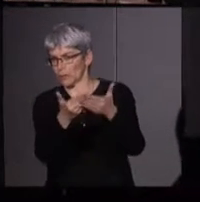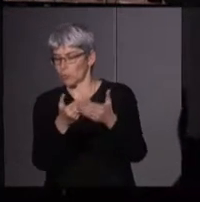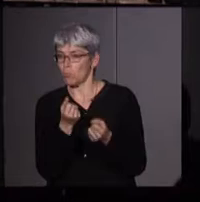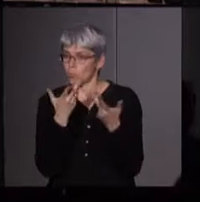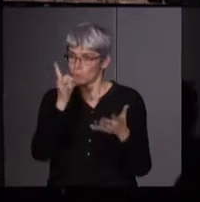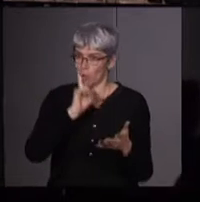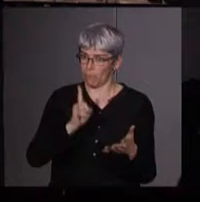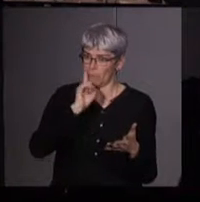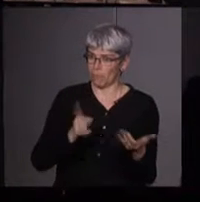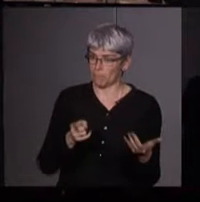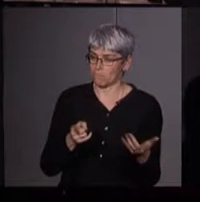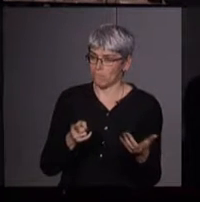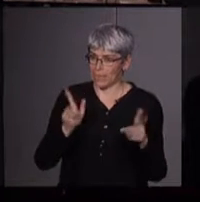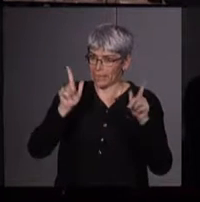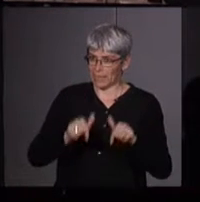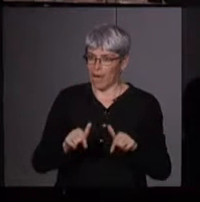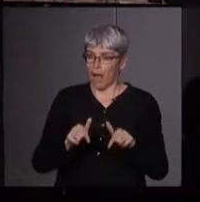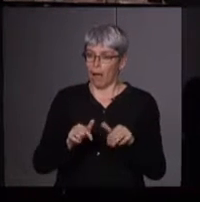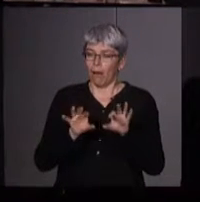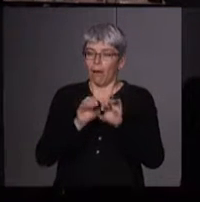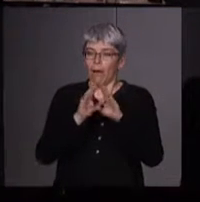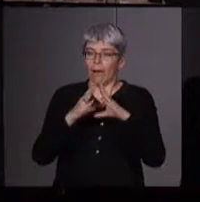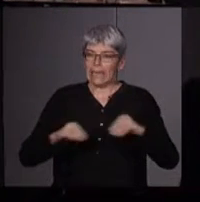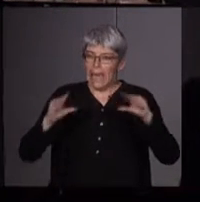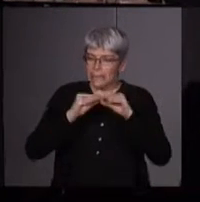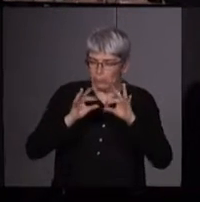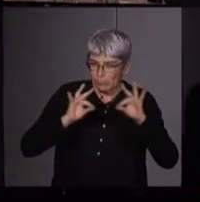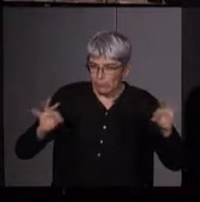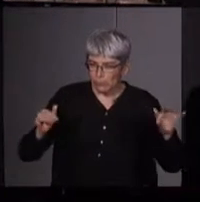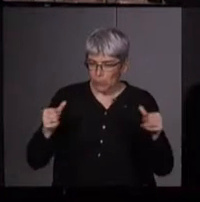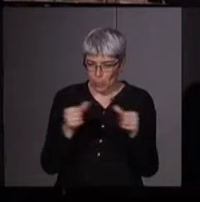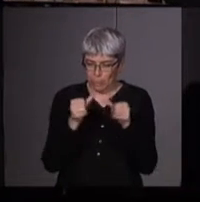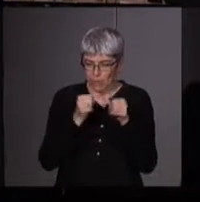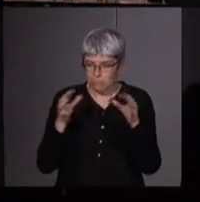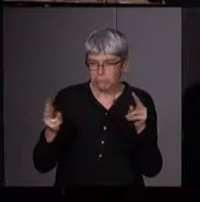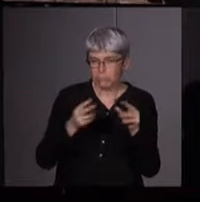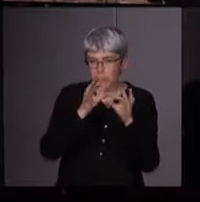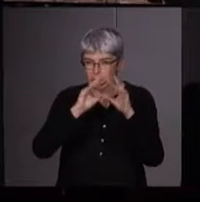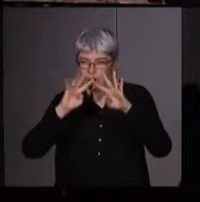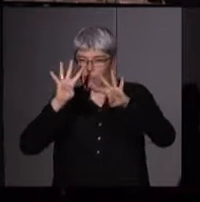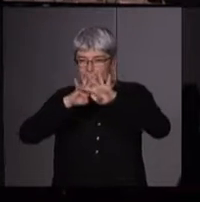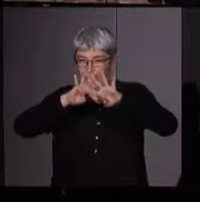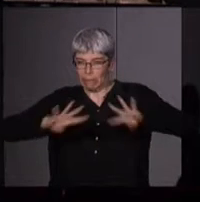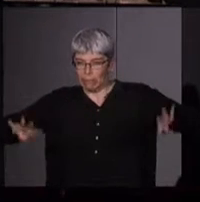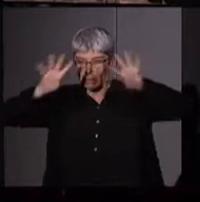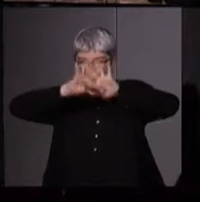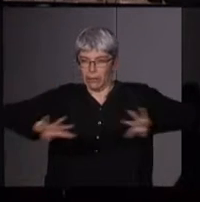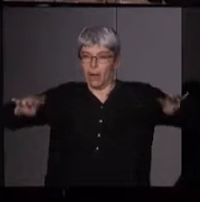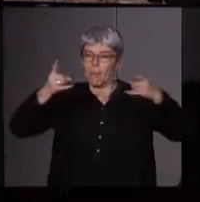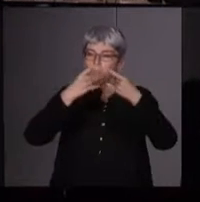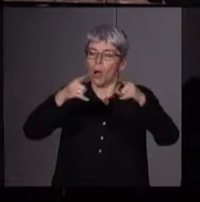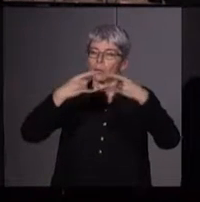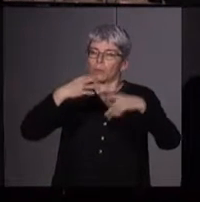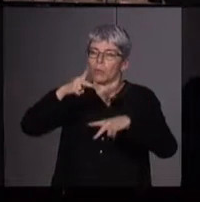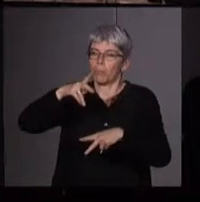femmes sont munies de fils de laine avec lesquelles elles tissent des énormes toiles d'araignées devant les portes du